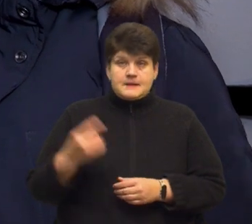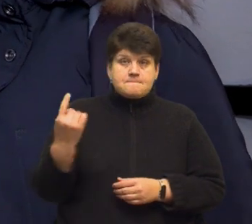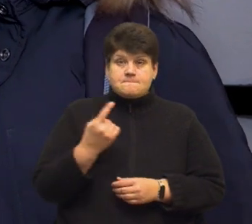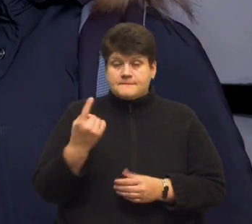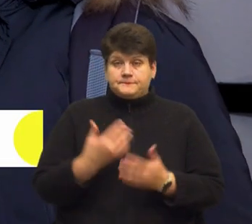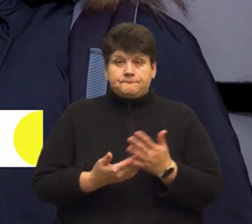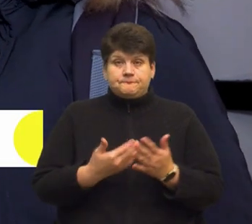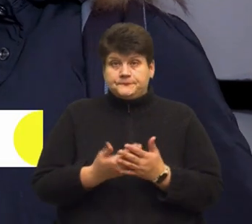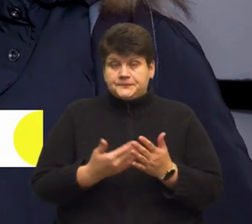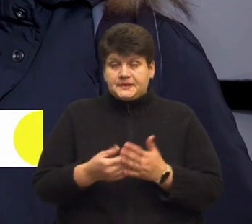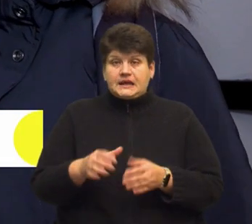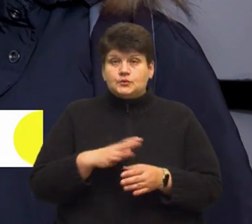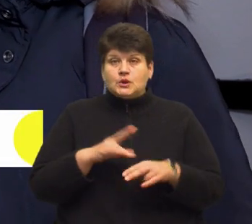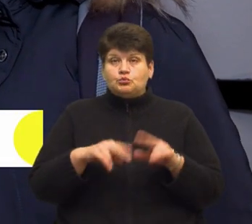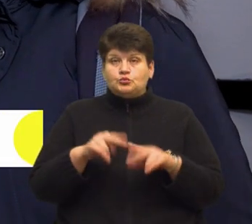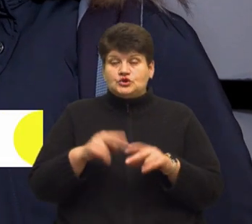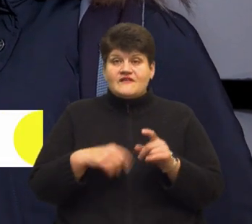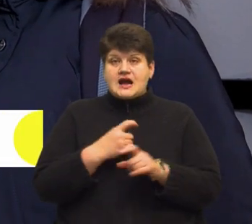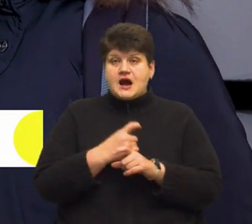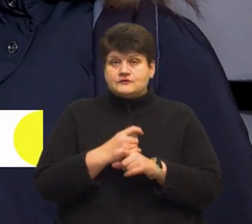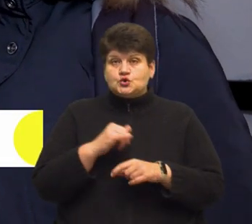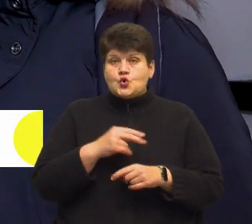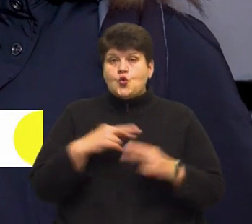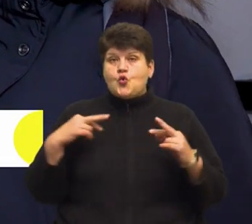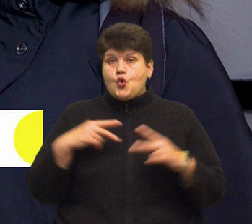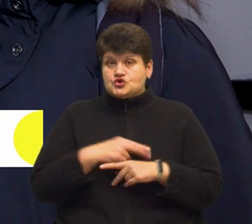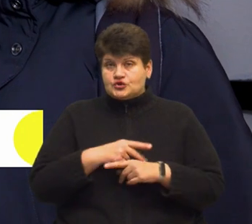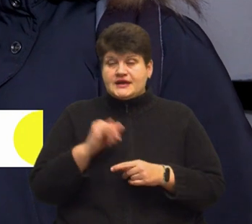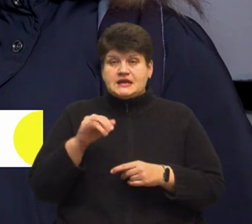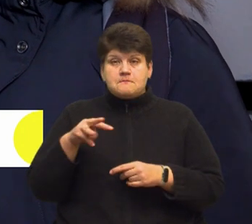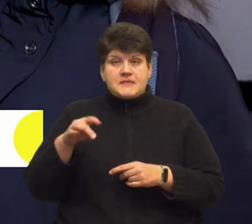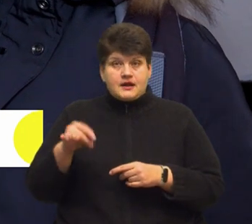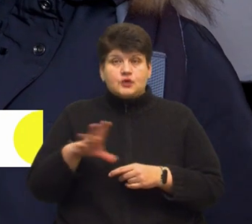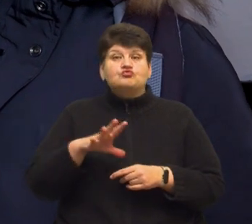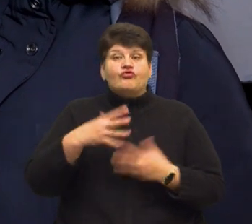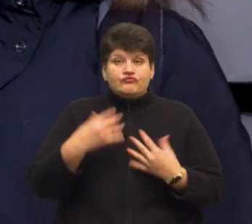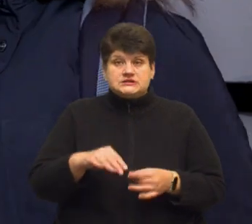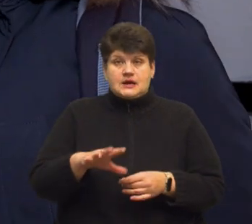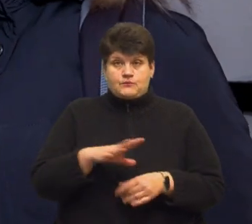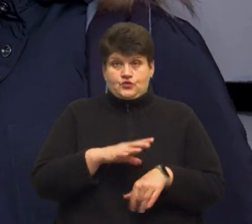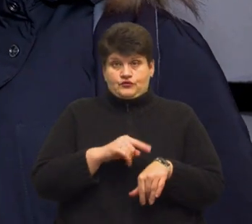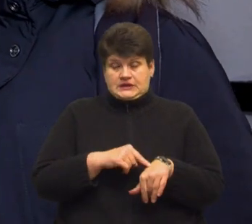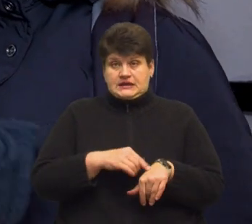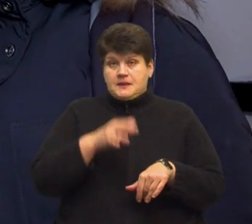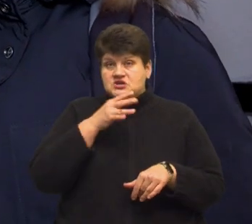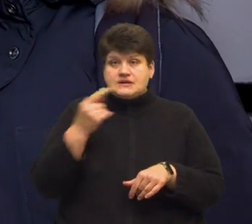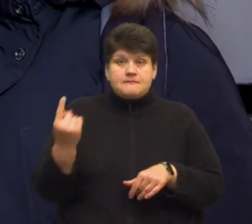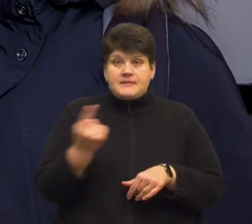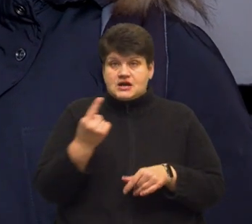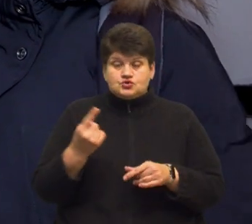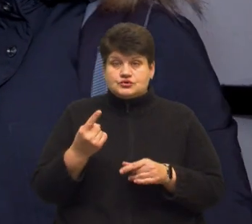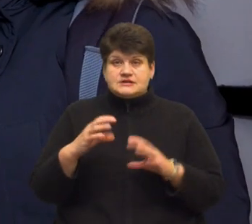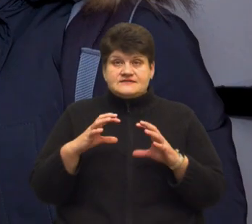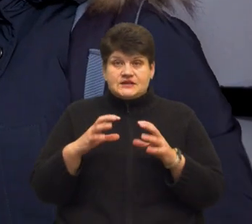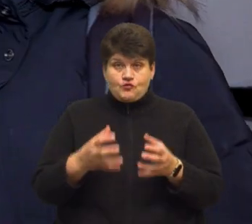вежі, яка ще була збудована Австрогорською імперією, тут вже стояли годинники. Під час першої сутової всю